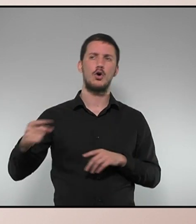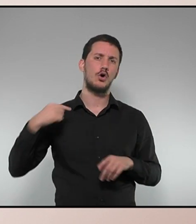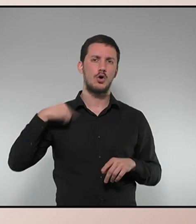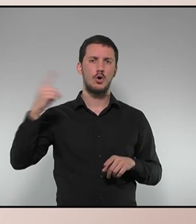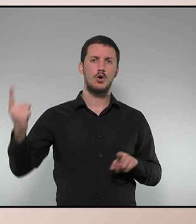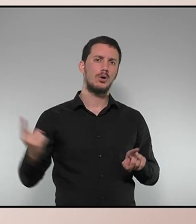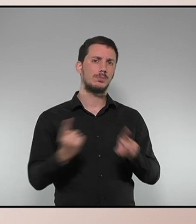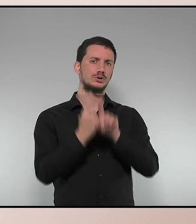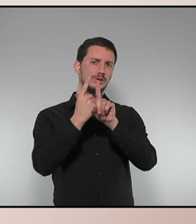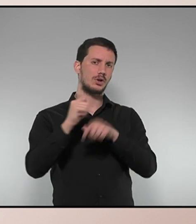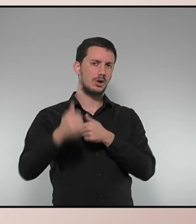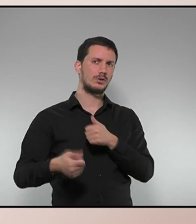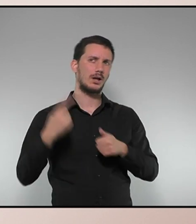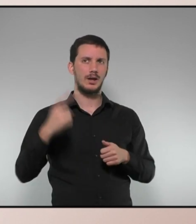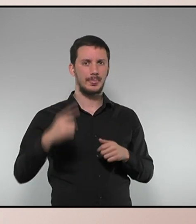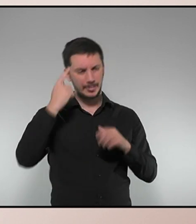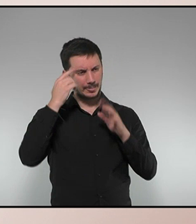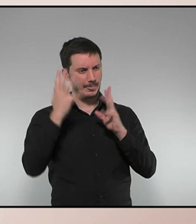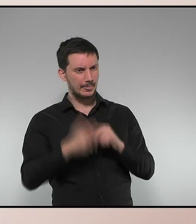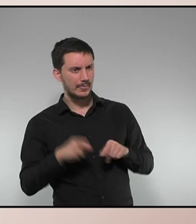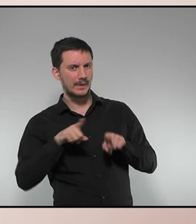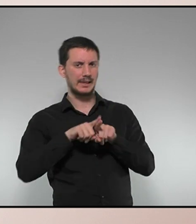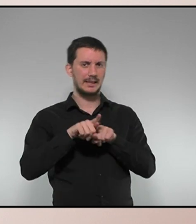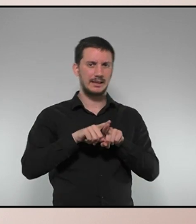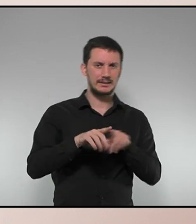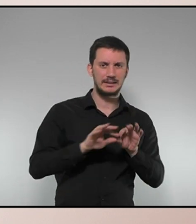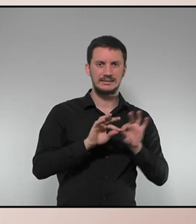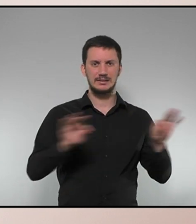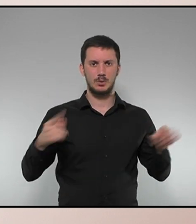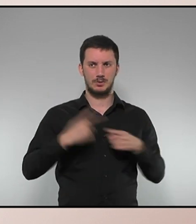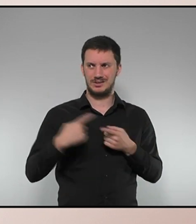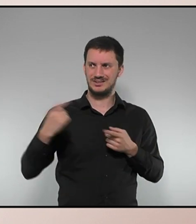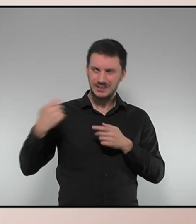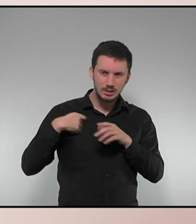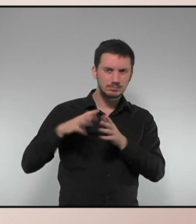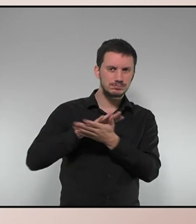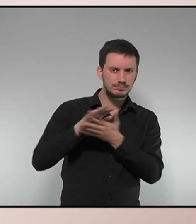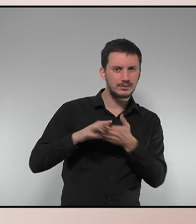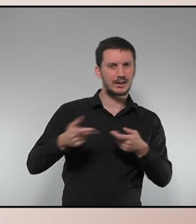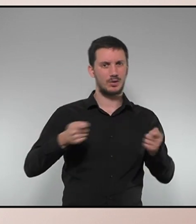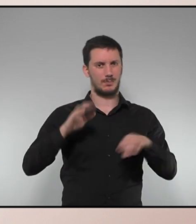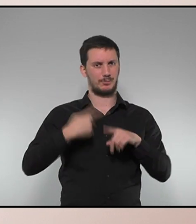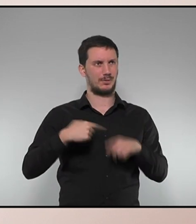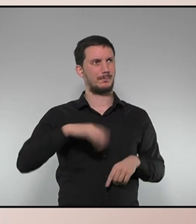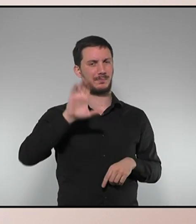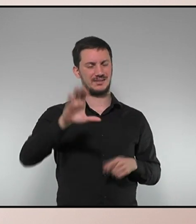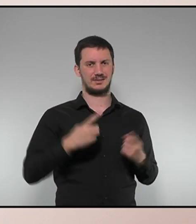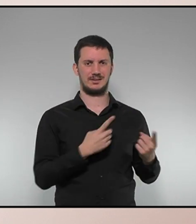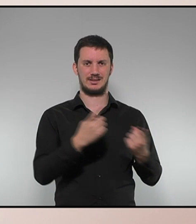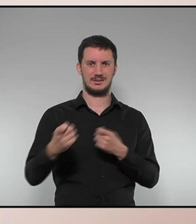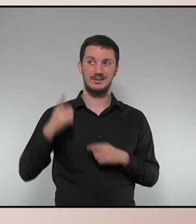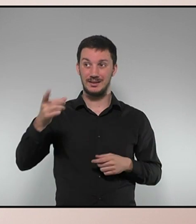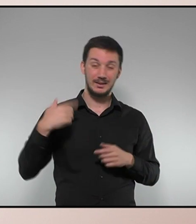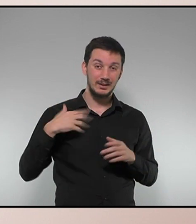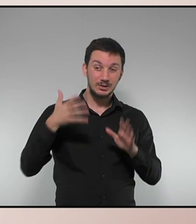'exhibició d'un partidisme fet de càlcul petit i cada cop més allunyat del que el espera i exigeix. Per això, li demano que segueixi sent coherent amb el